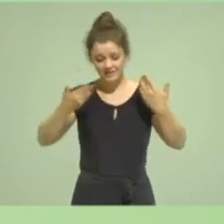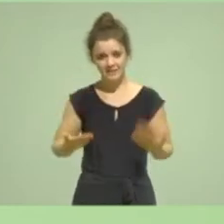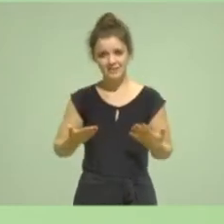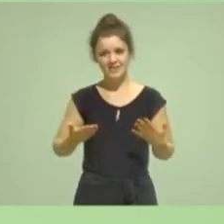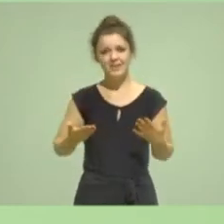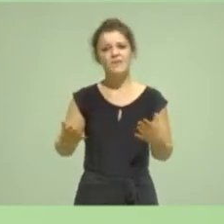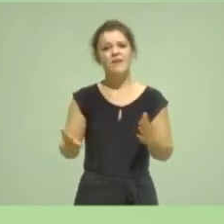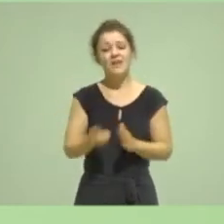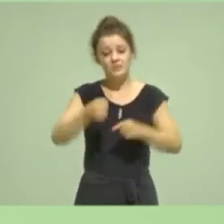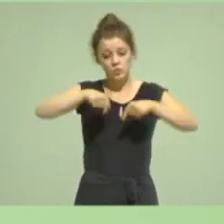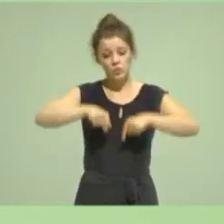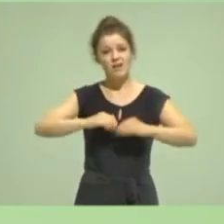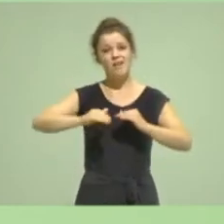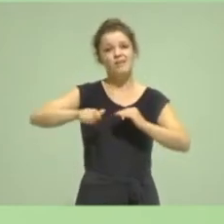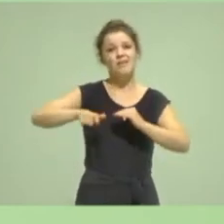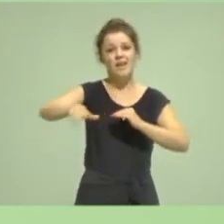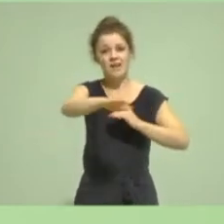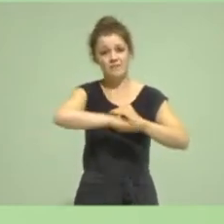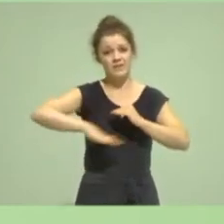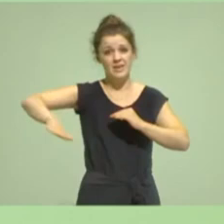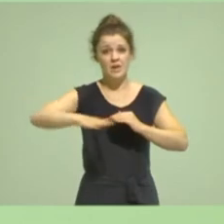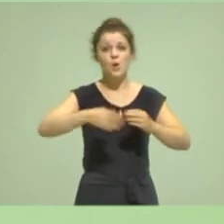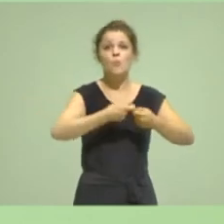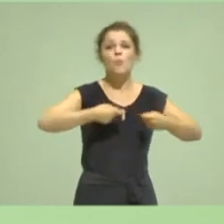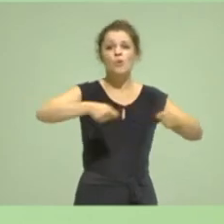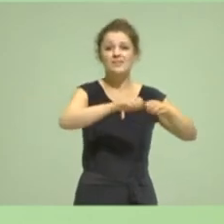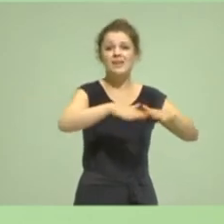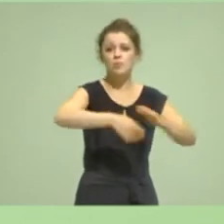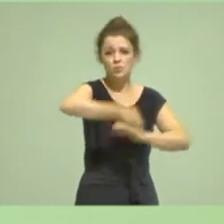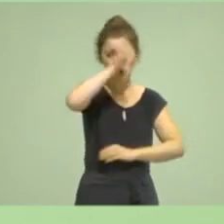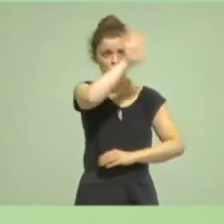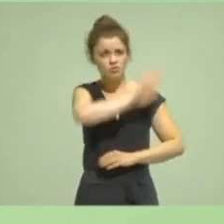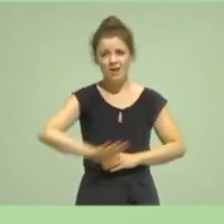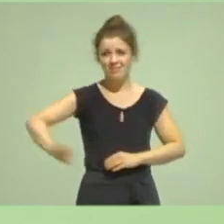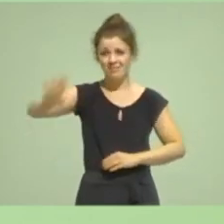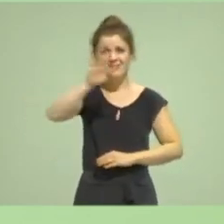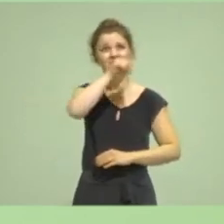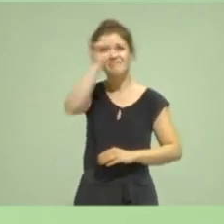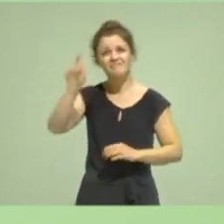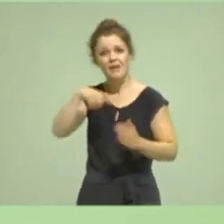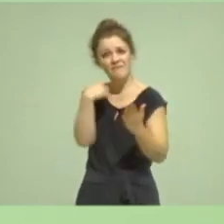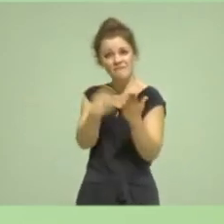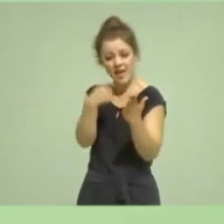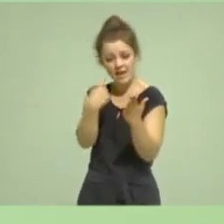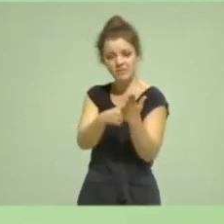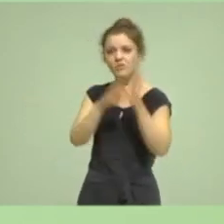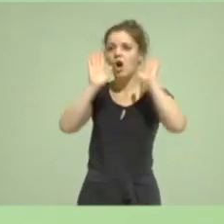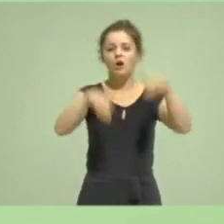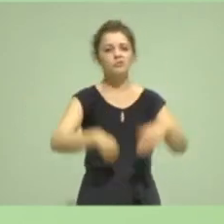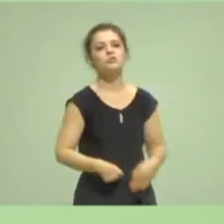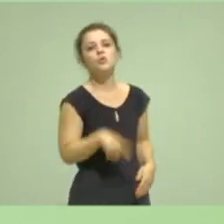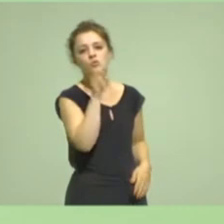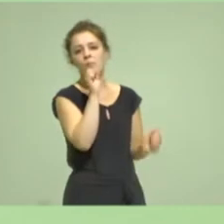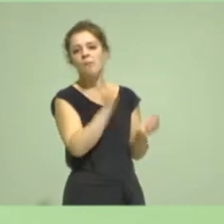die des Landes Nordrhein-Westfalens, die der Bundesrepublik Deutschland, die Werte, die dahinter stecken, die mit Leben zu füllen, die